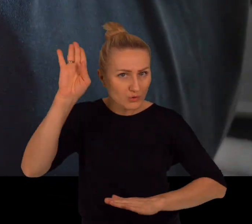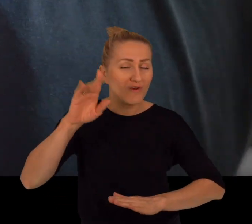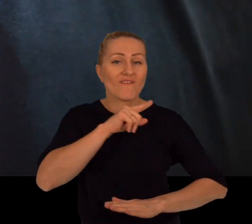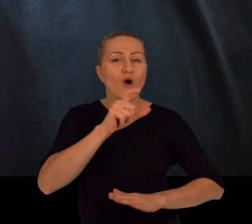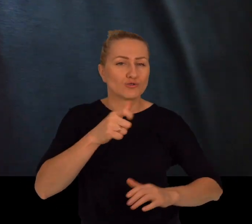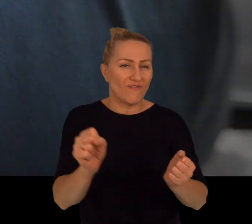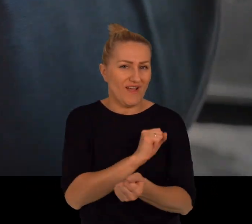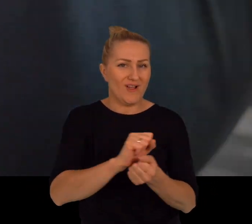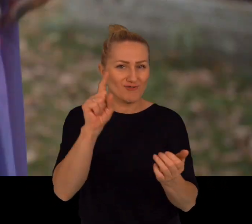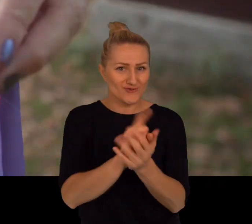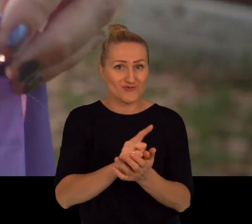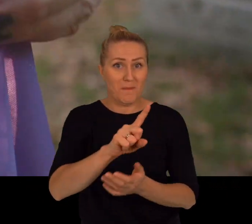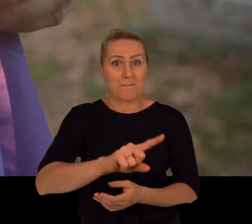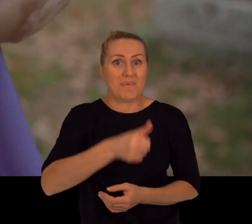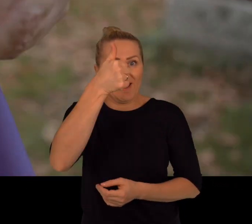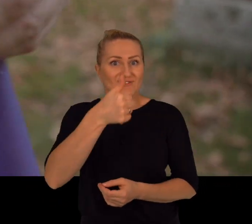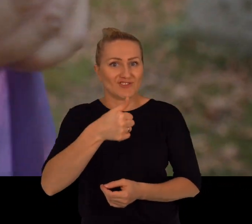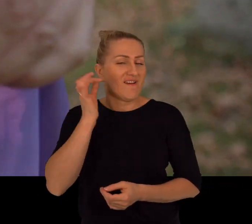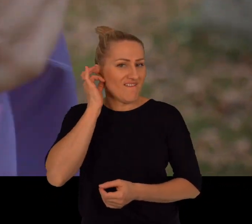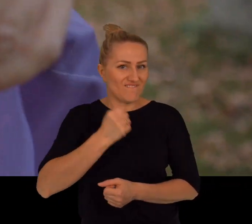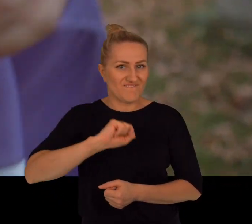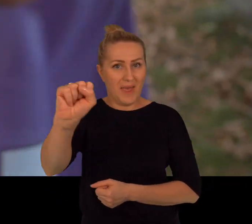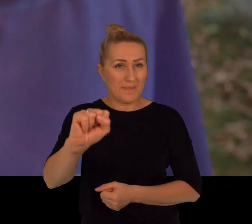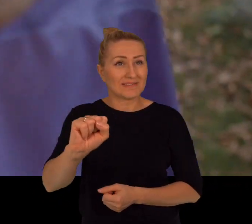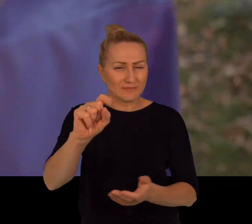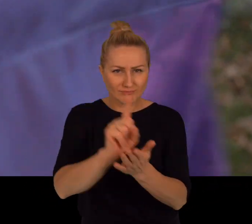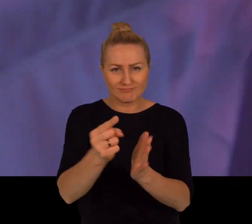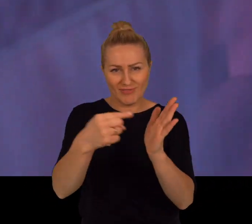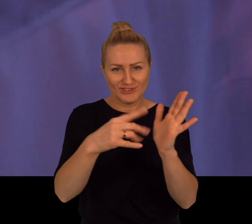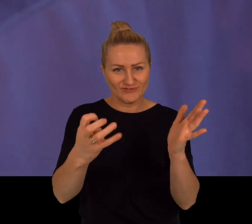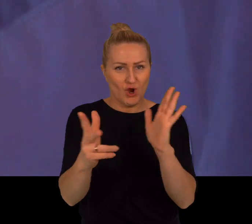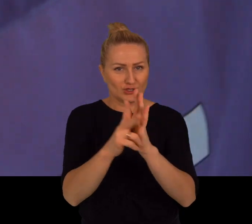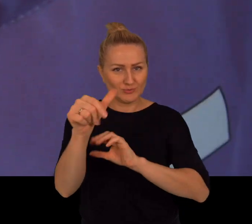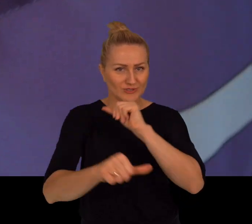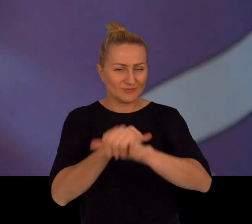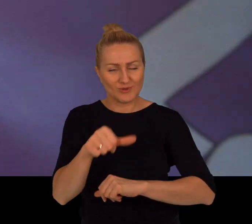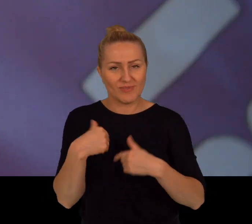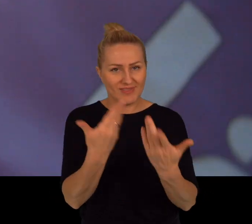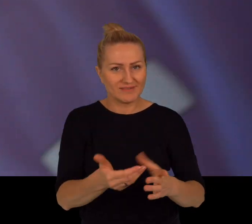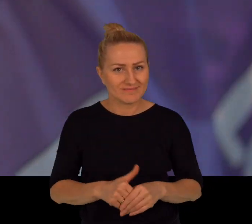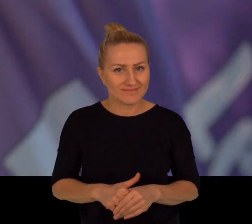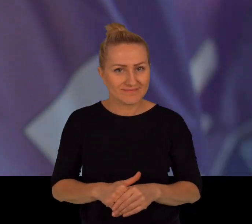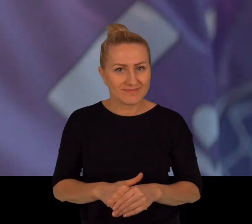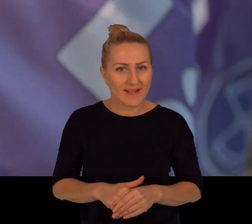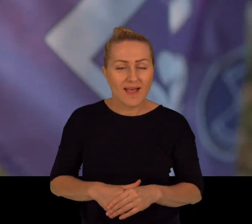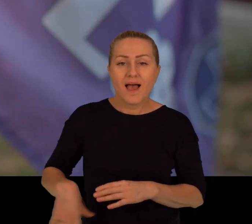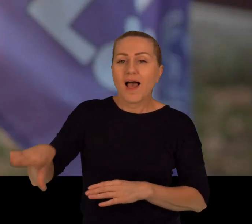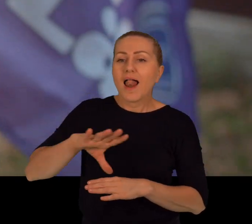które zostały wywalczone przez pierwsze polskie feministki w 1918 roku.